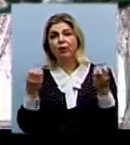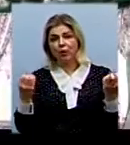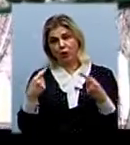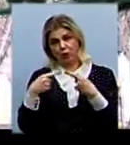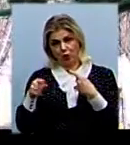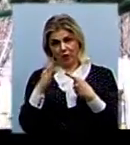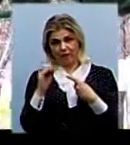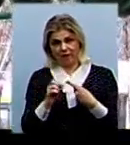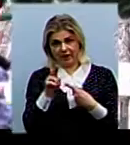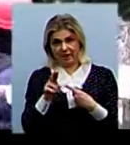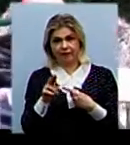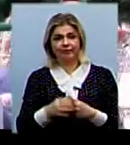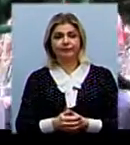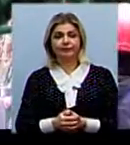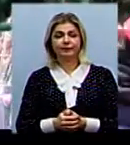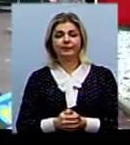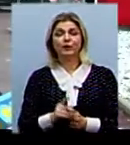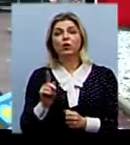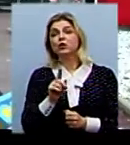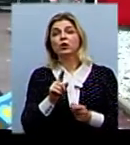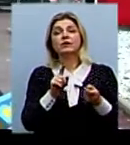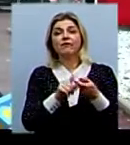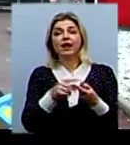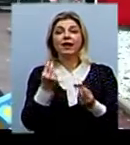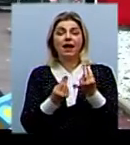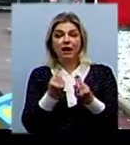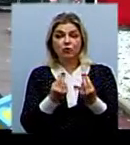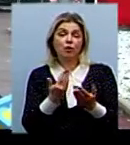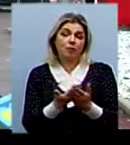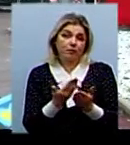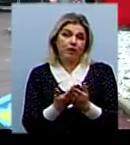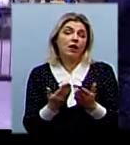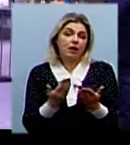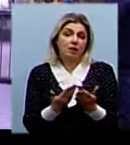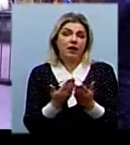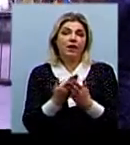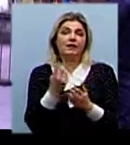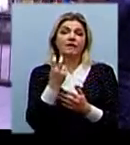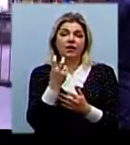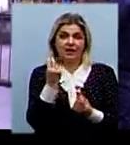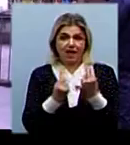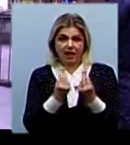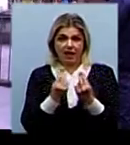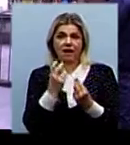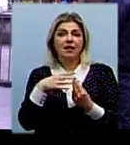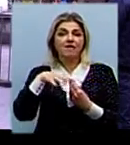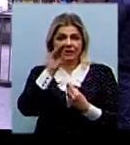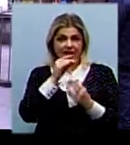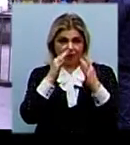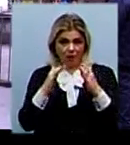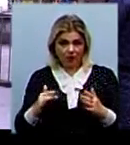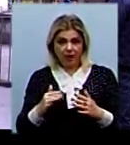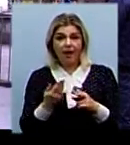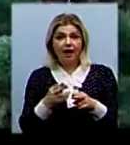виду. А що стосується іграшок, то десь теж біля 200 іграшок на всієї ялинки. Ці